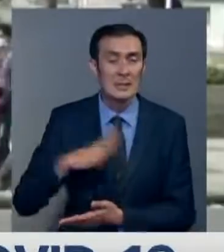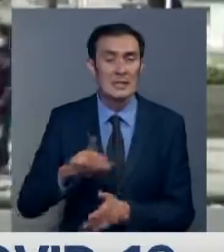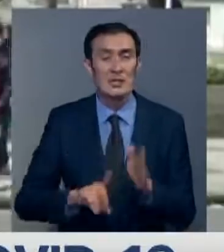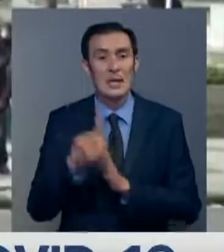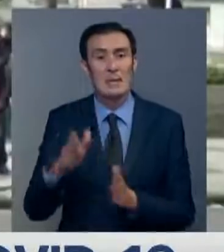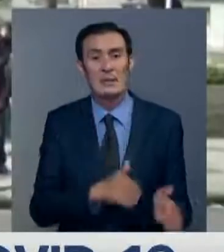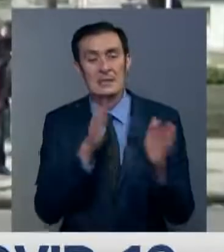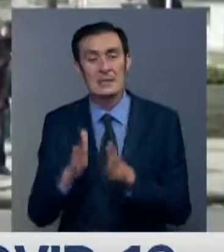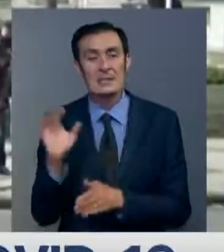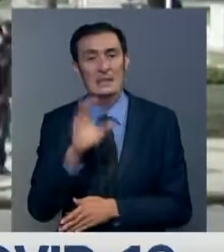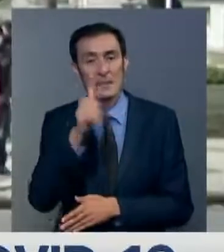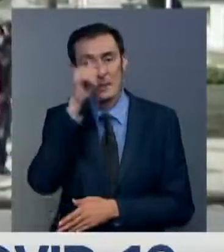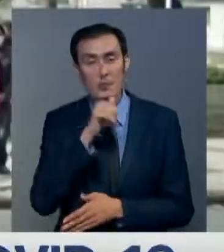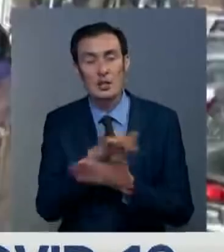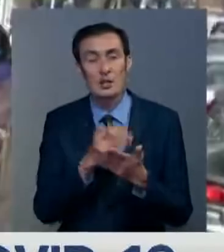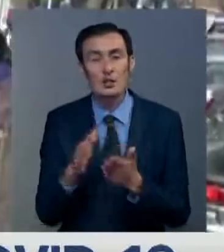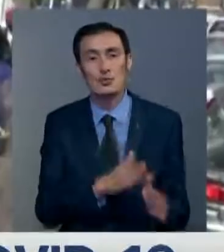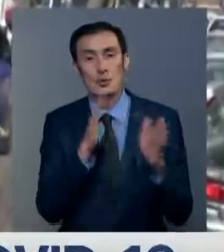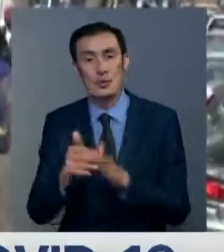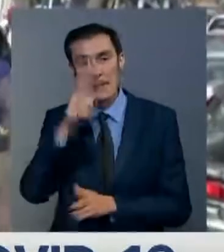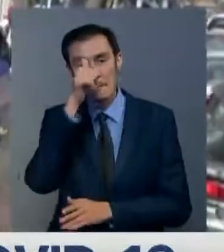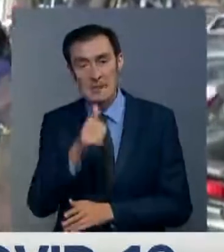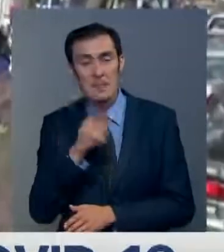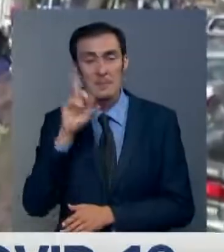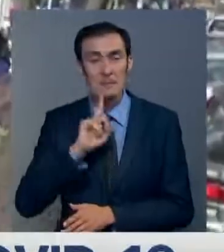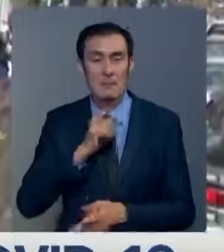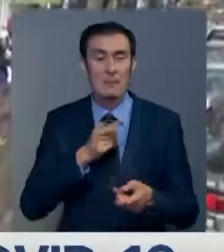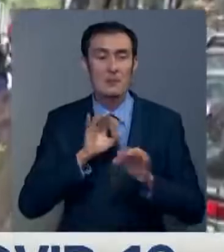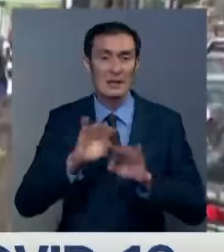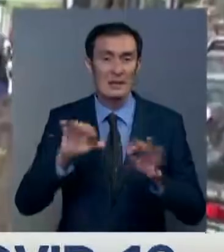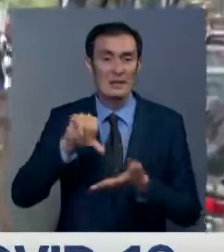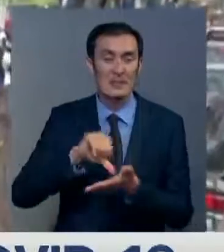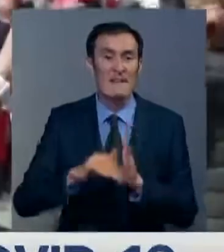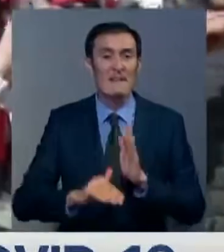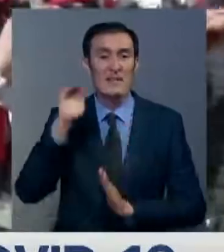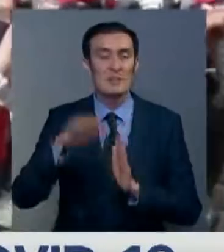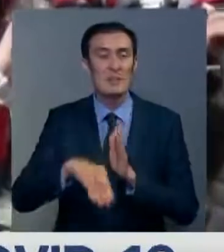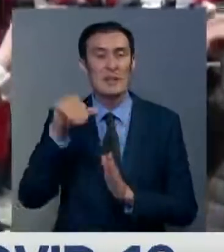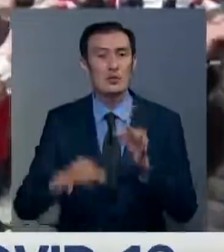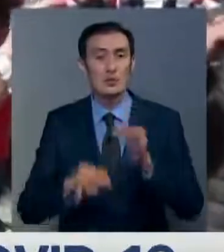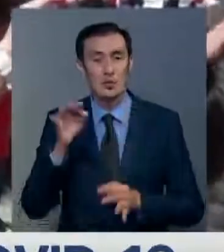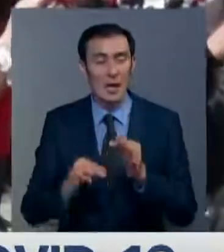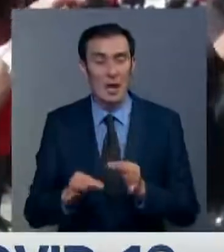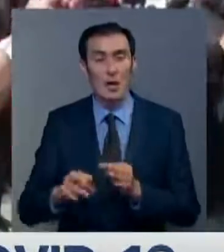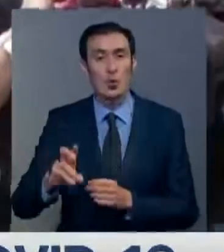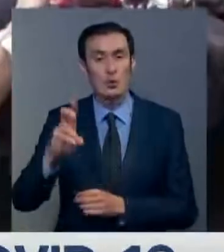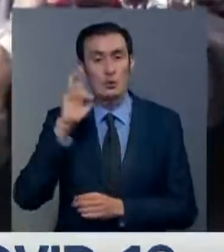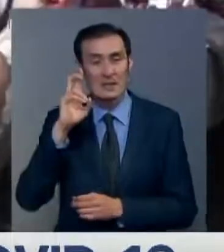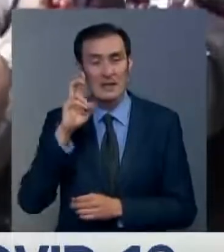сначала перенесли на сентябрь, а потом еще на месяц. Тем не менее, по словам представителей высшего избирательного суда, страны